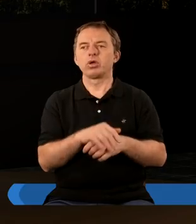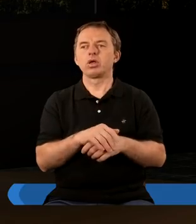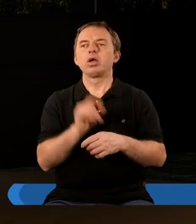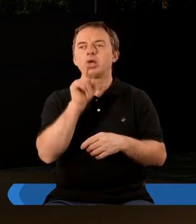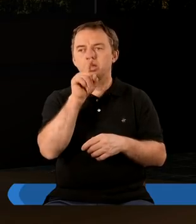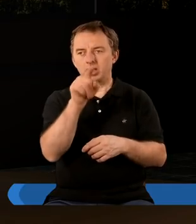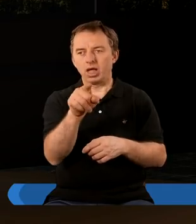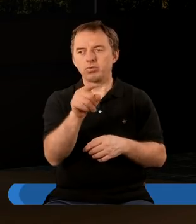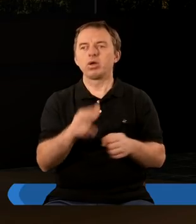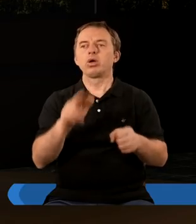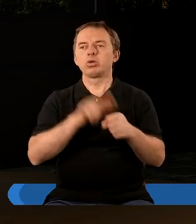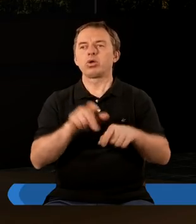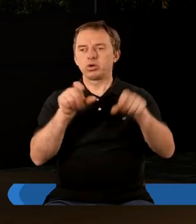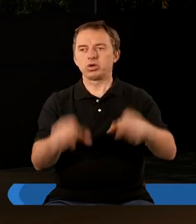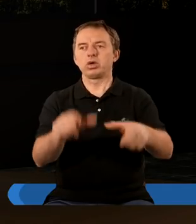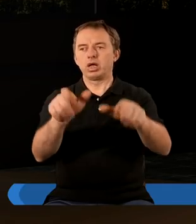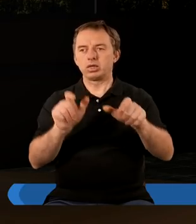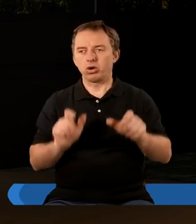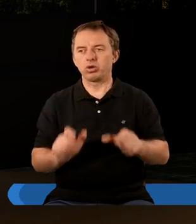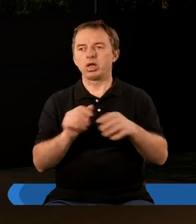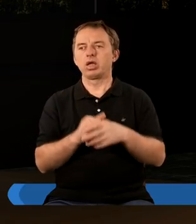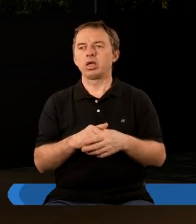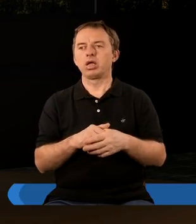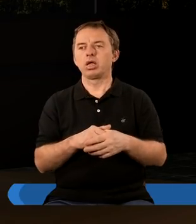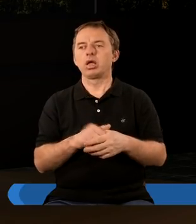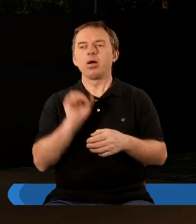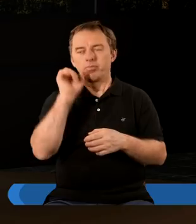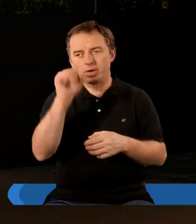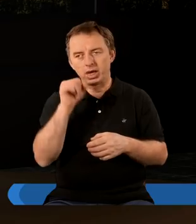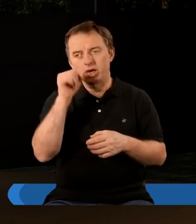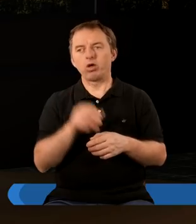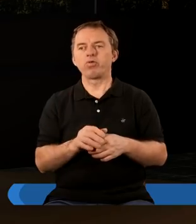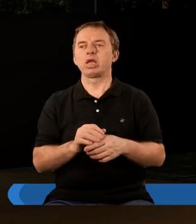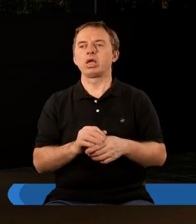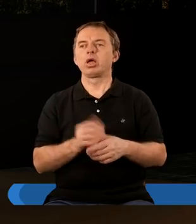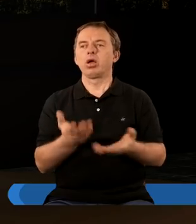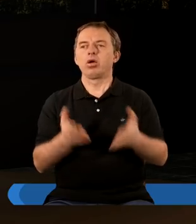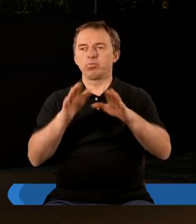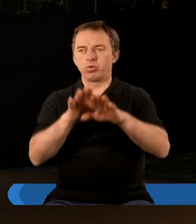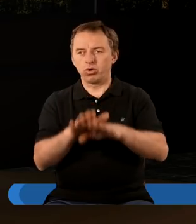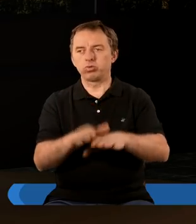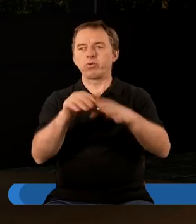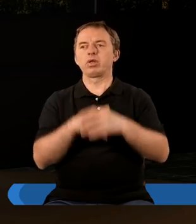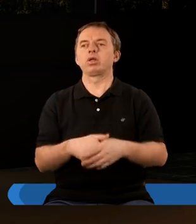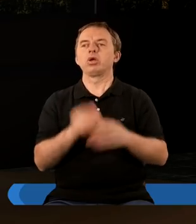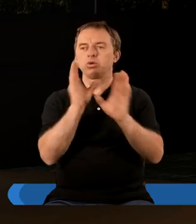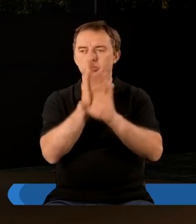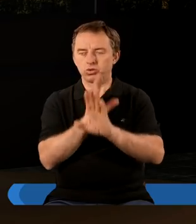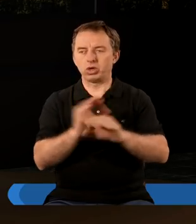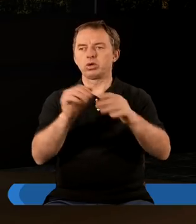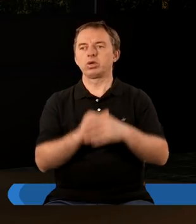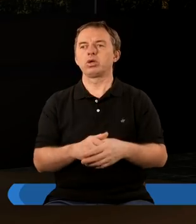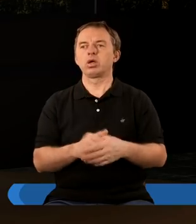temu, który siedzi na tronie. I barankowi błogosławieństwo i